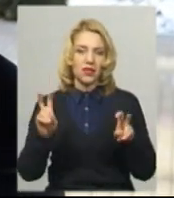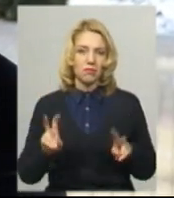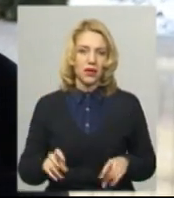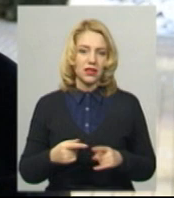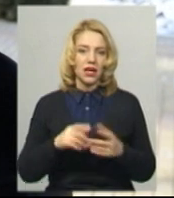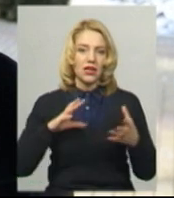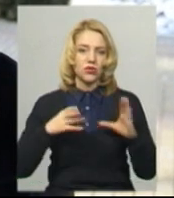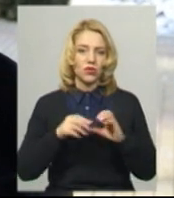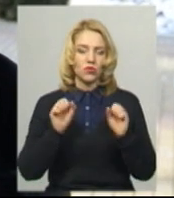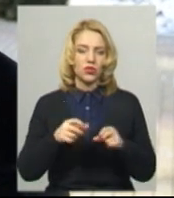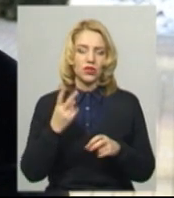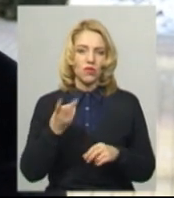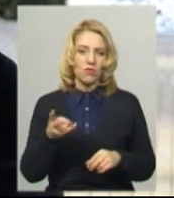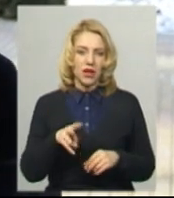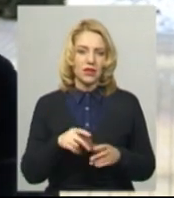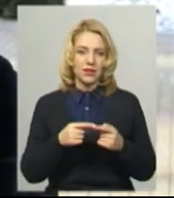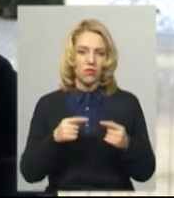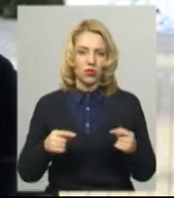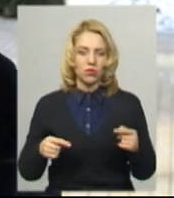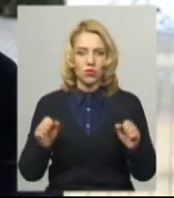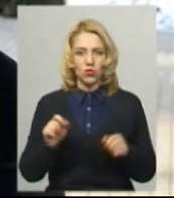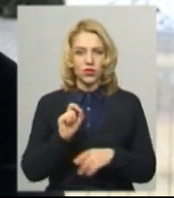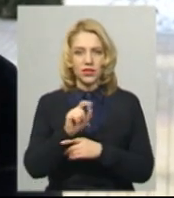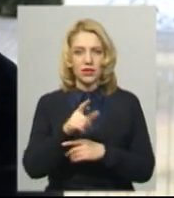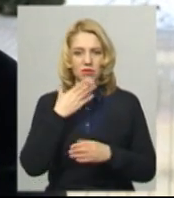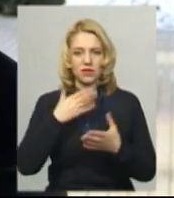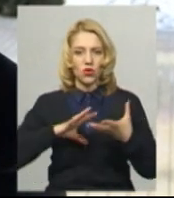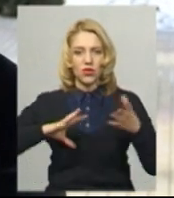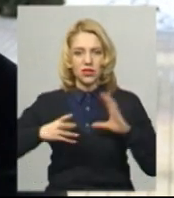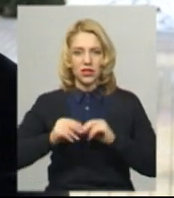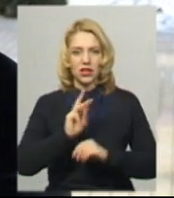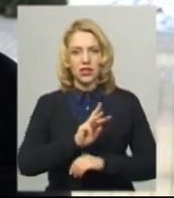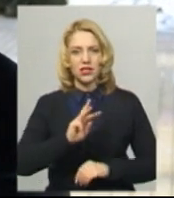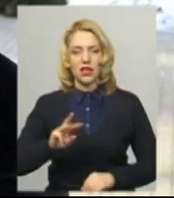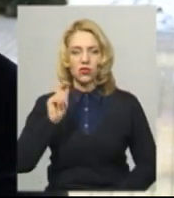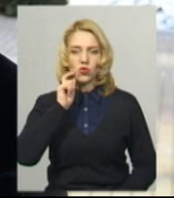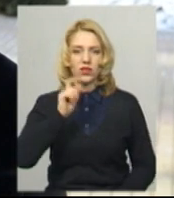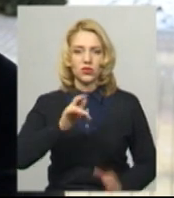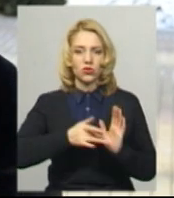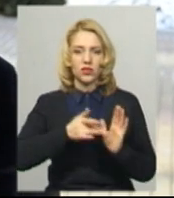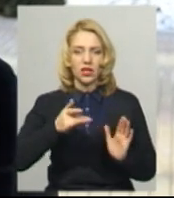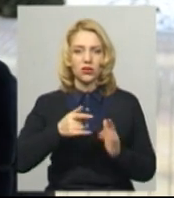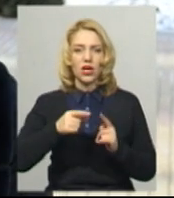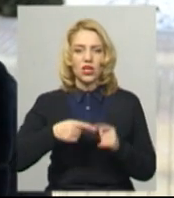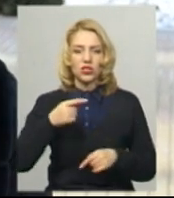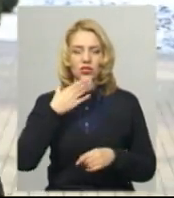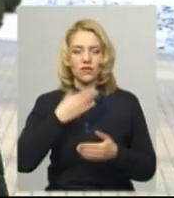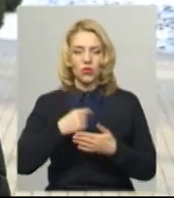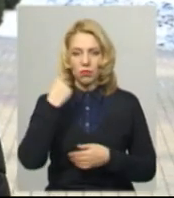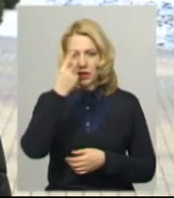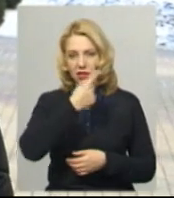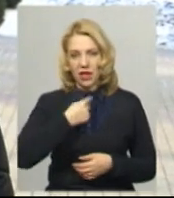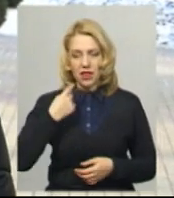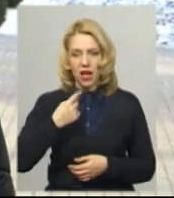отримати двома способами. Це можна замовити свої результати на сайті Українського центру через свою персональну сторінку